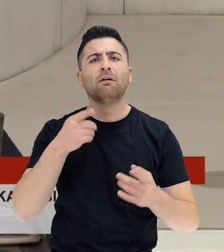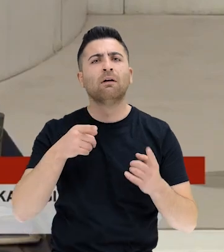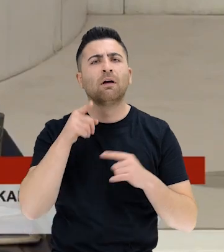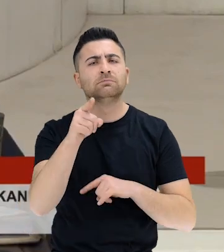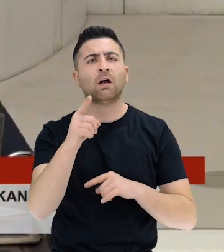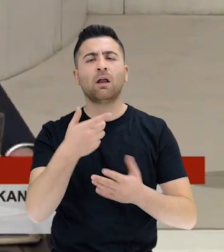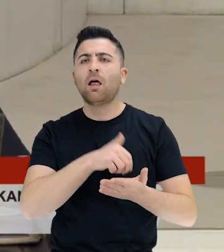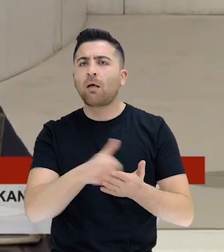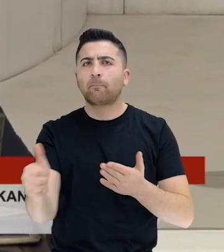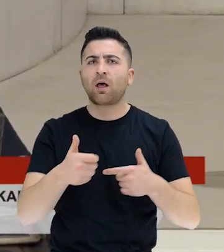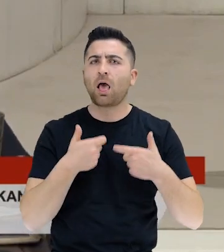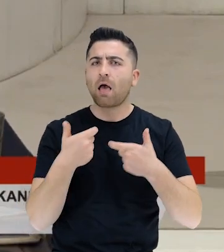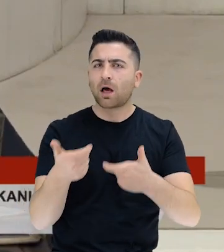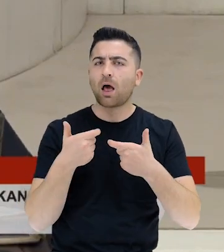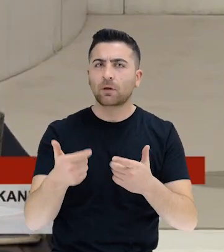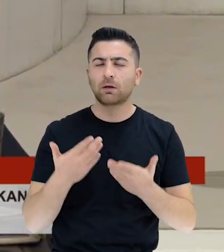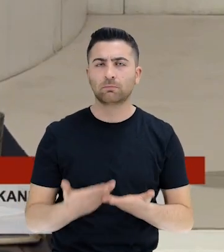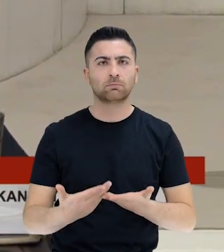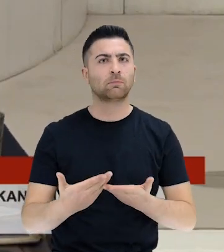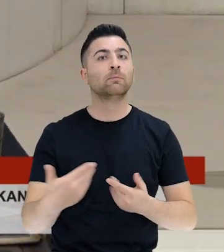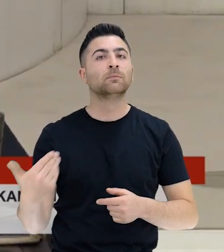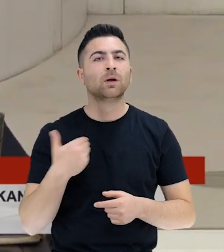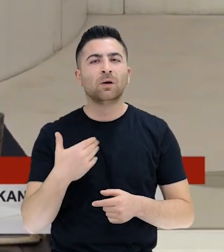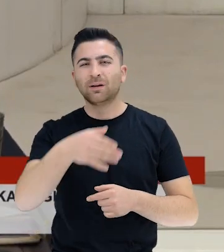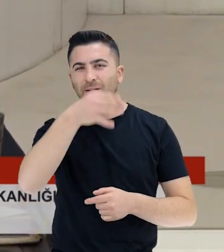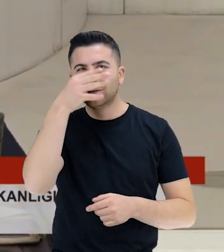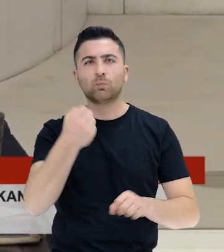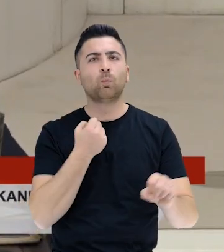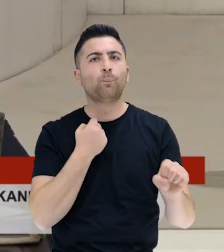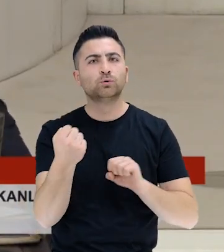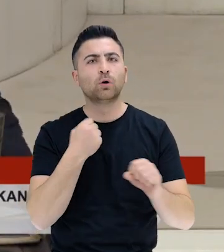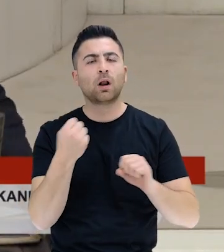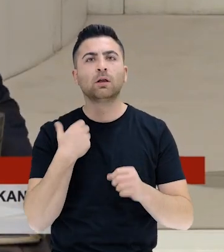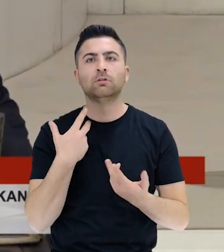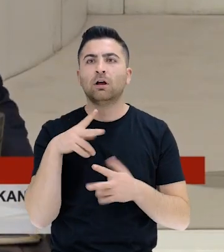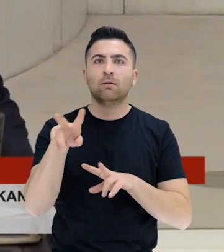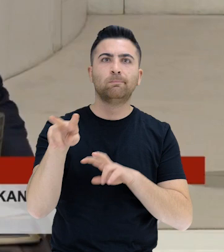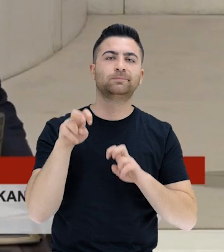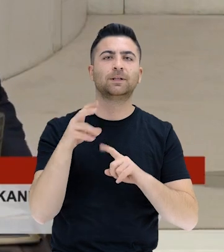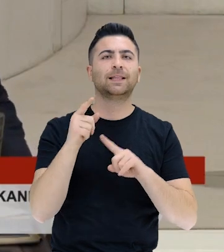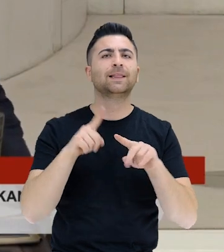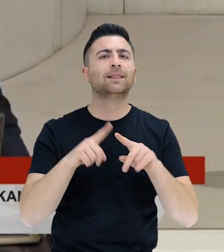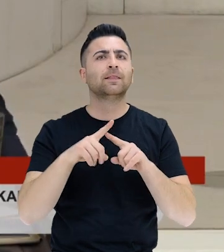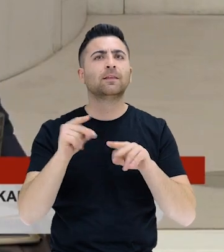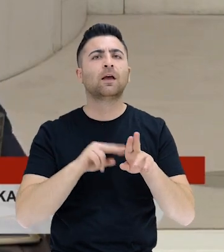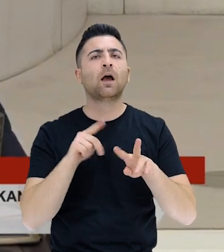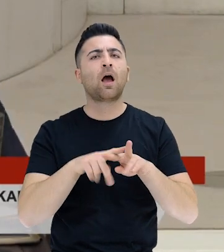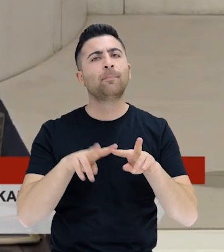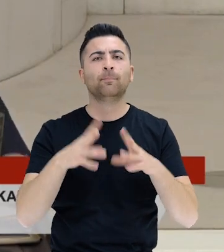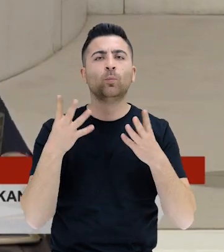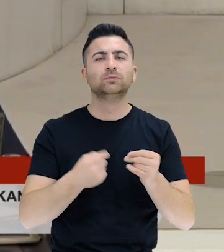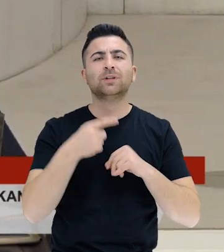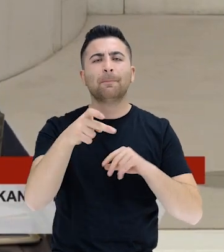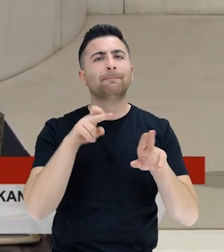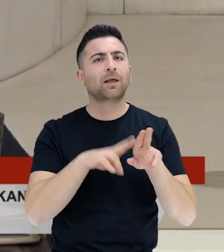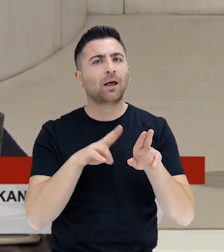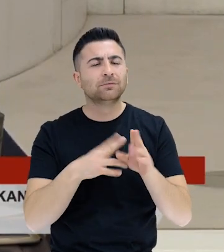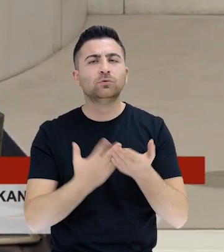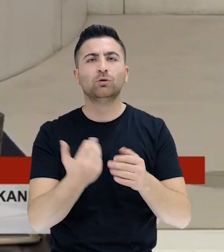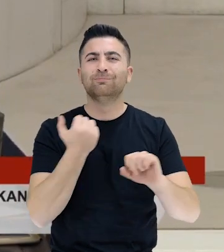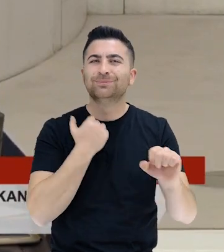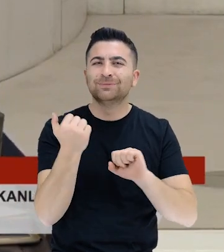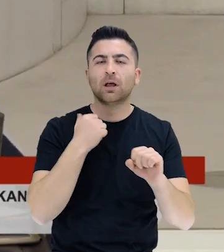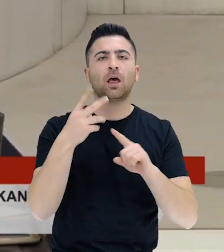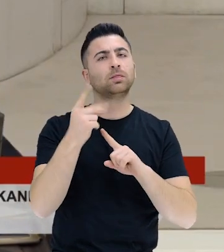Siz bütün iftiralarınızda bizden uyuşturucu mücadelemizin intikamını alıyorsunuz. Siz bizden